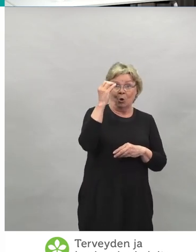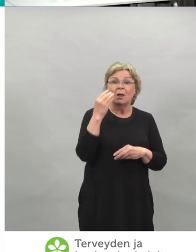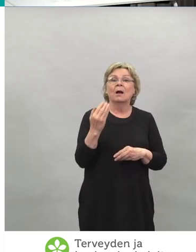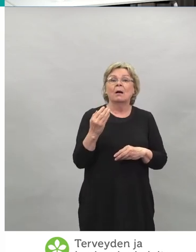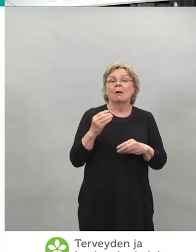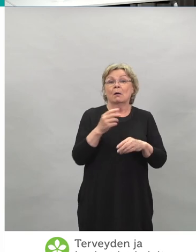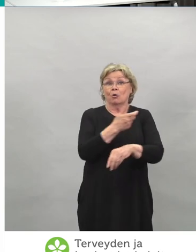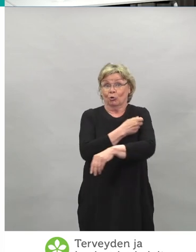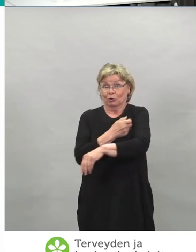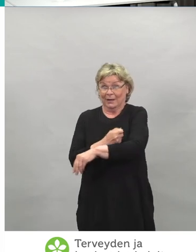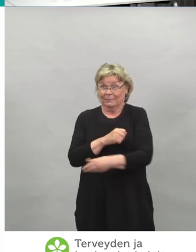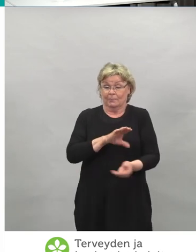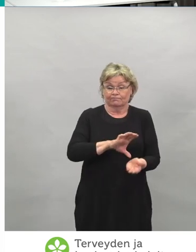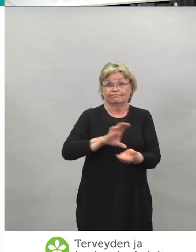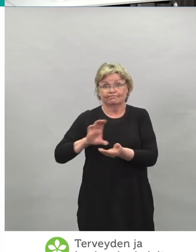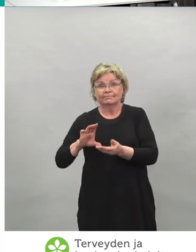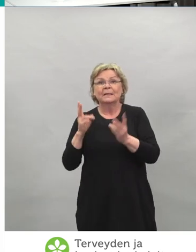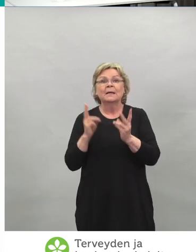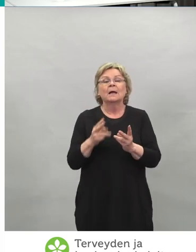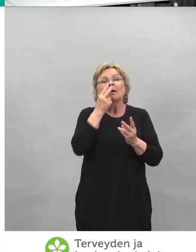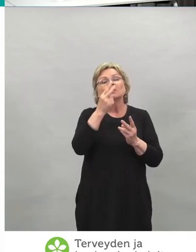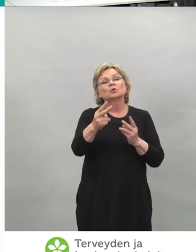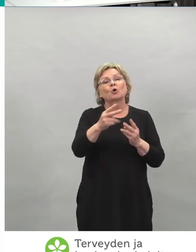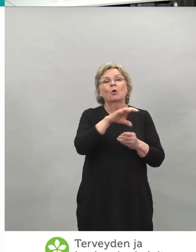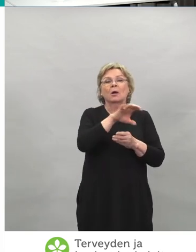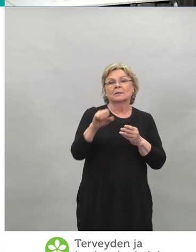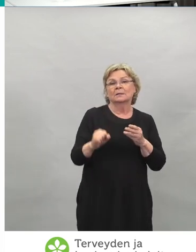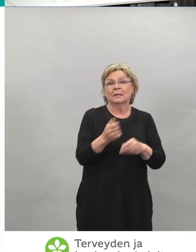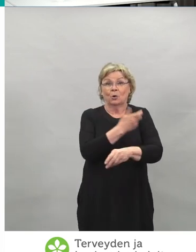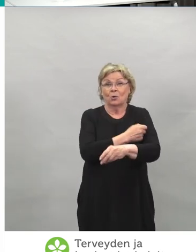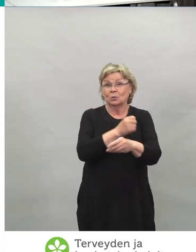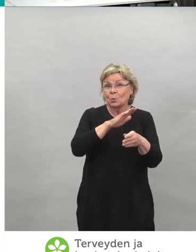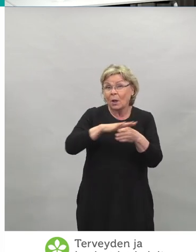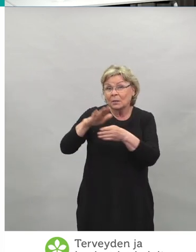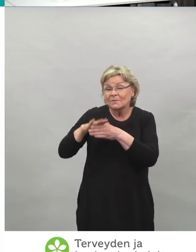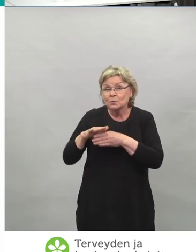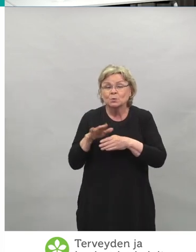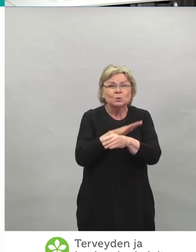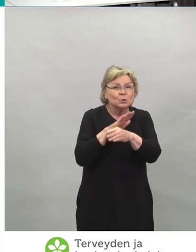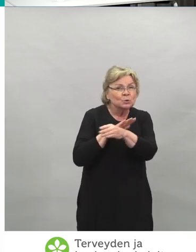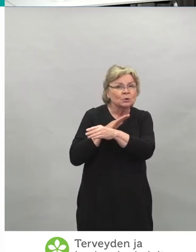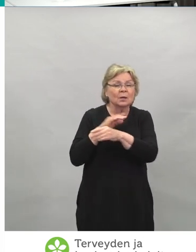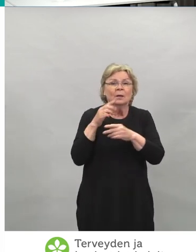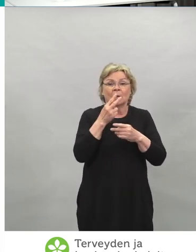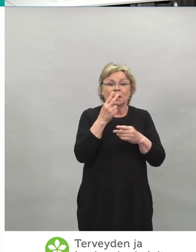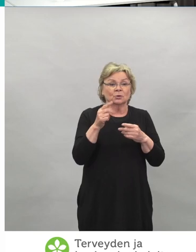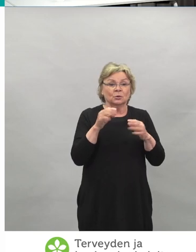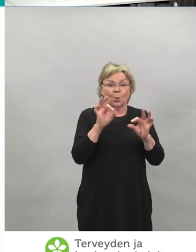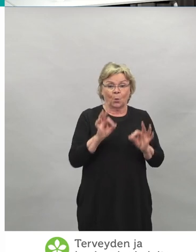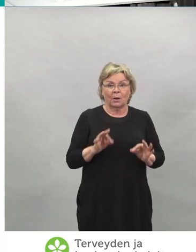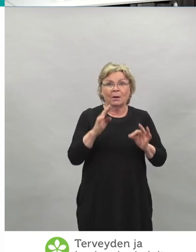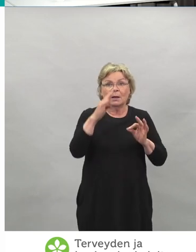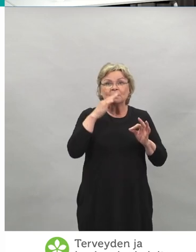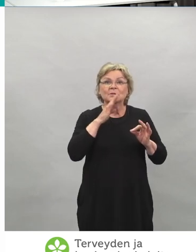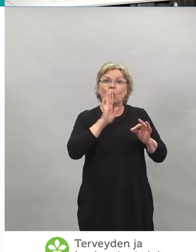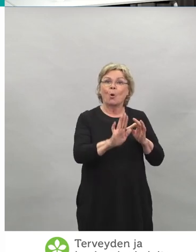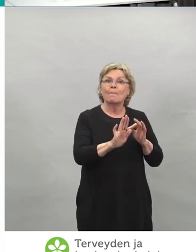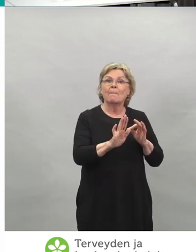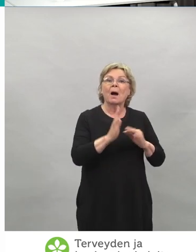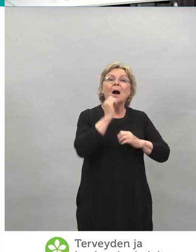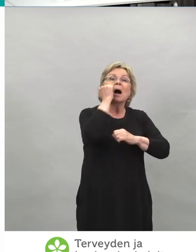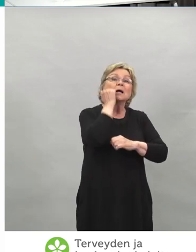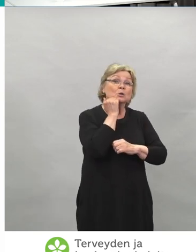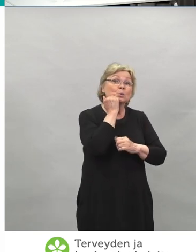siinä, että kun katsotaan näitä rokotekattavuuksia, niin että tämä rokotus rekisteröityy sen rokotetun asuinpaikkakunnan mukaan,